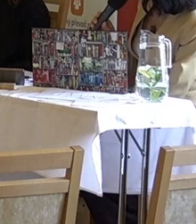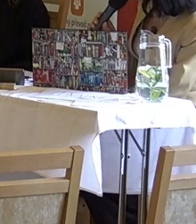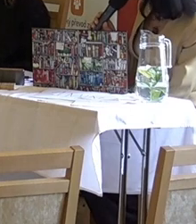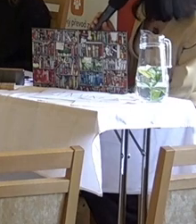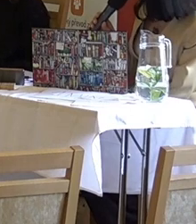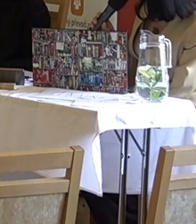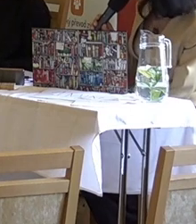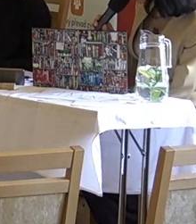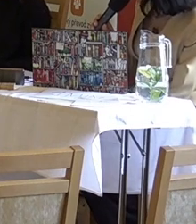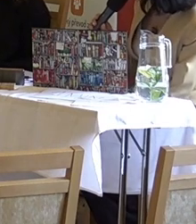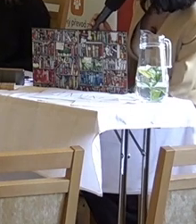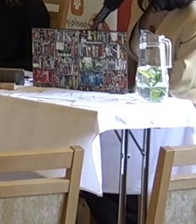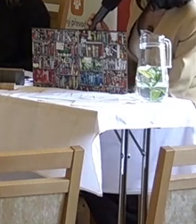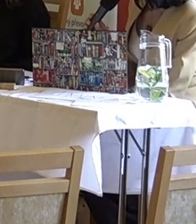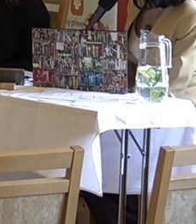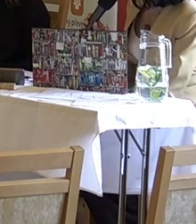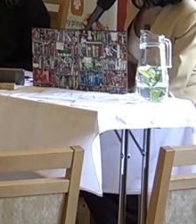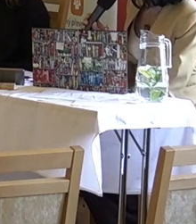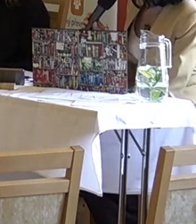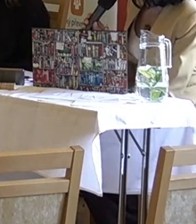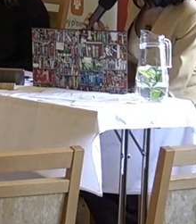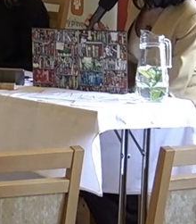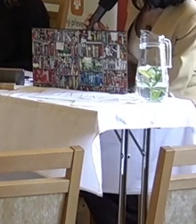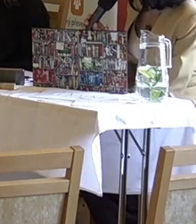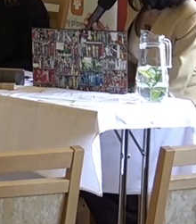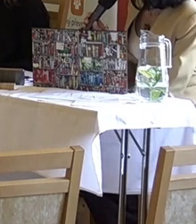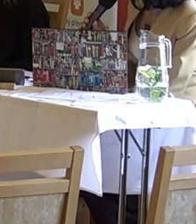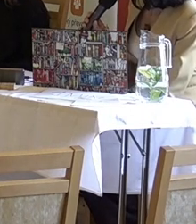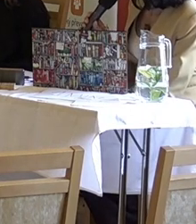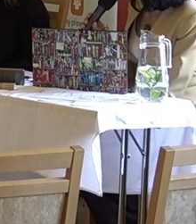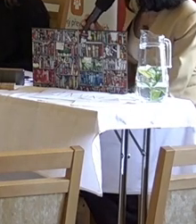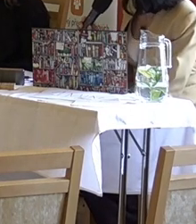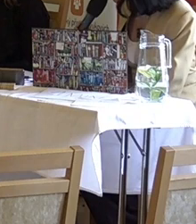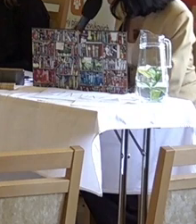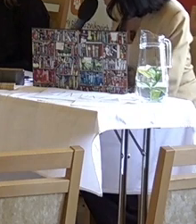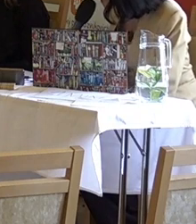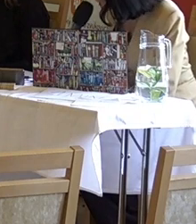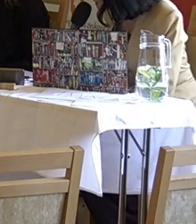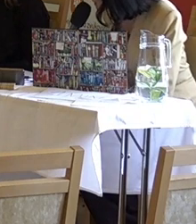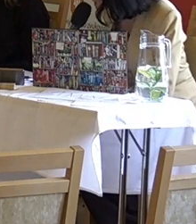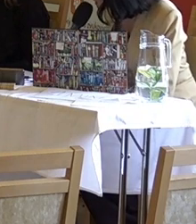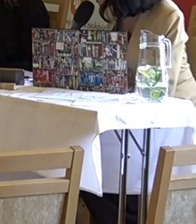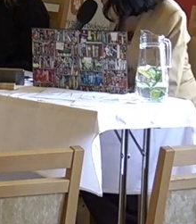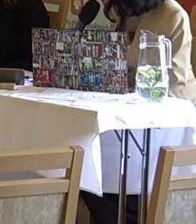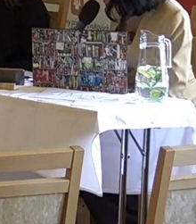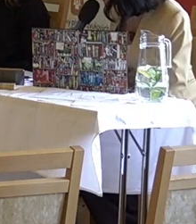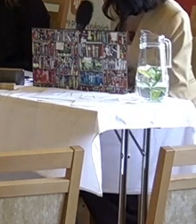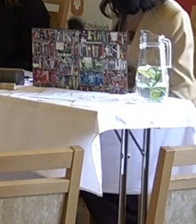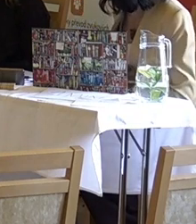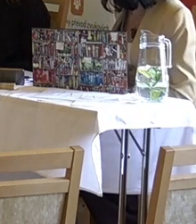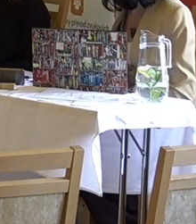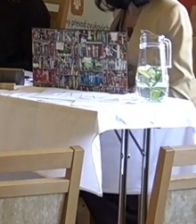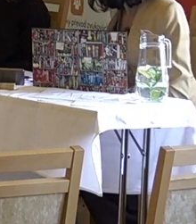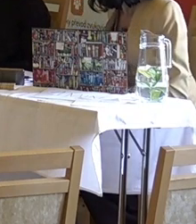nebo Monika Hanich bude chtít okomentovat, nebo se zeptat. Takže možnost je na vás, než se začnu ptát já.